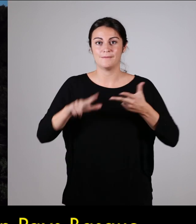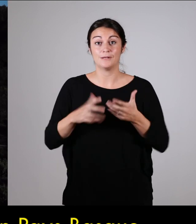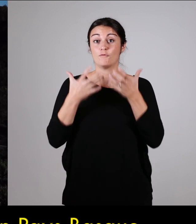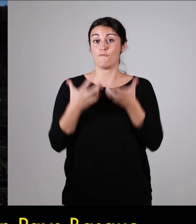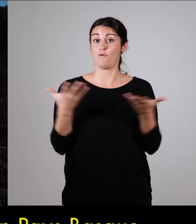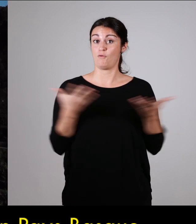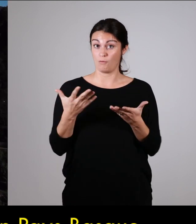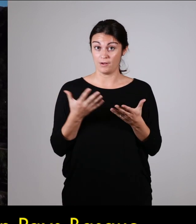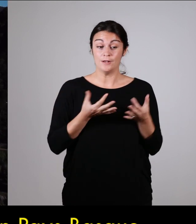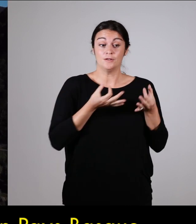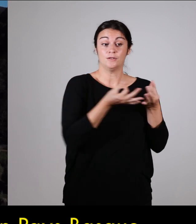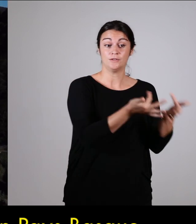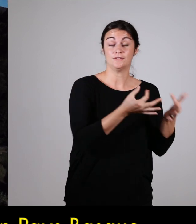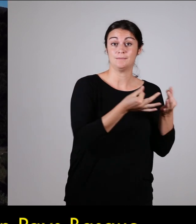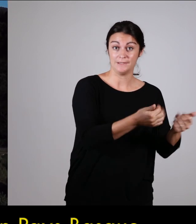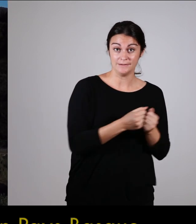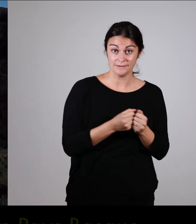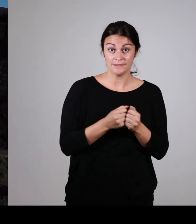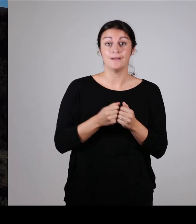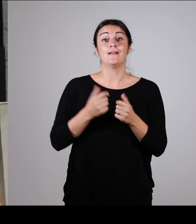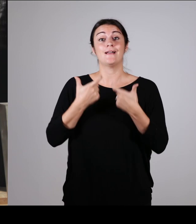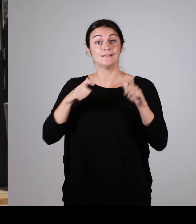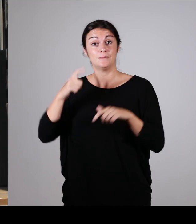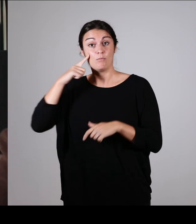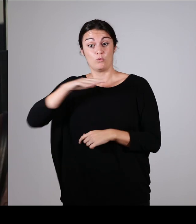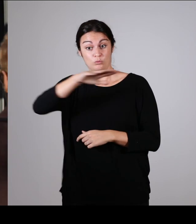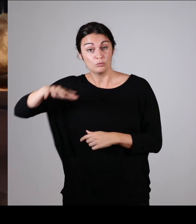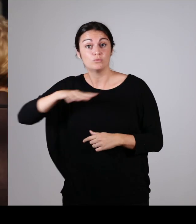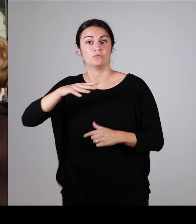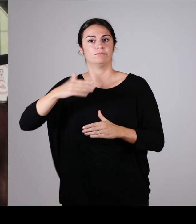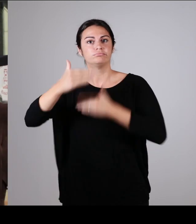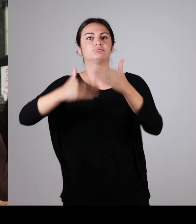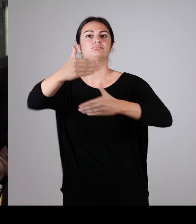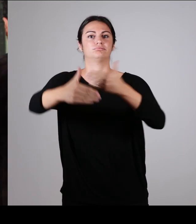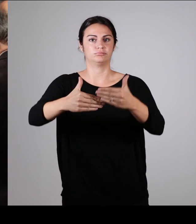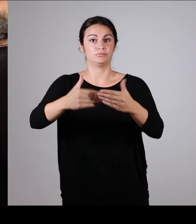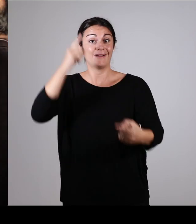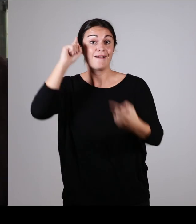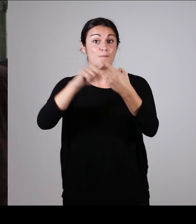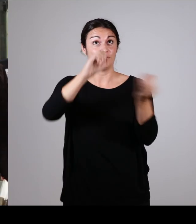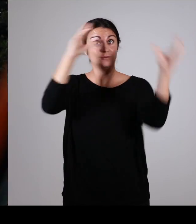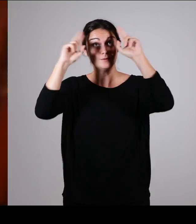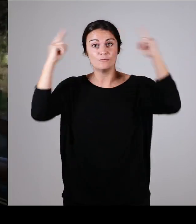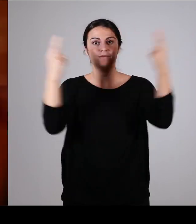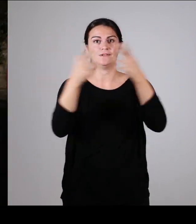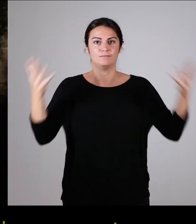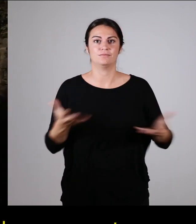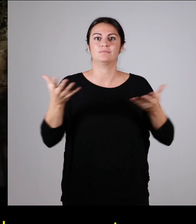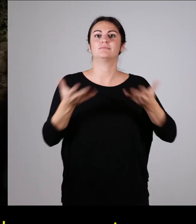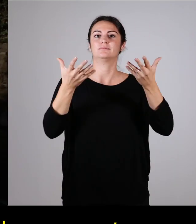Pays-Basques veut sensibiliser et améliorer l'accessibilité pour tous en prônant les valeurs de la conception universelle.